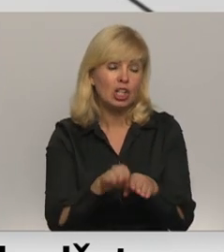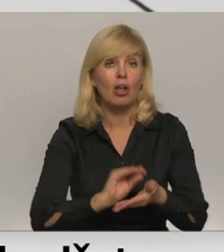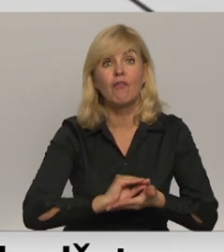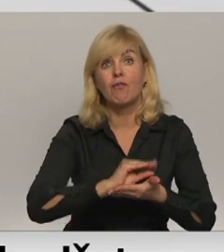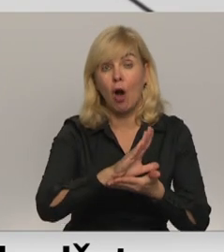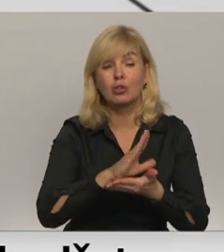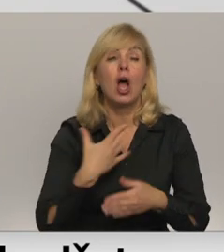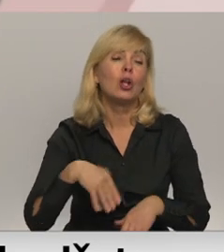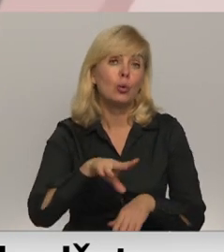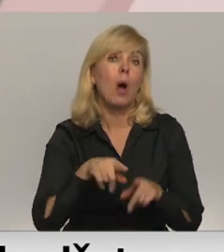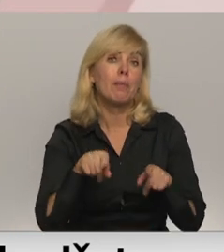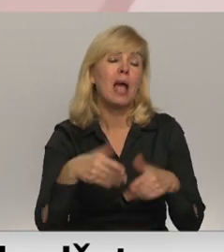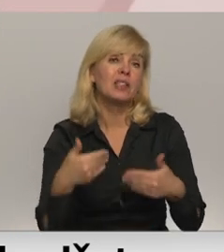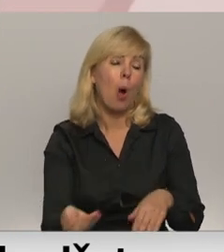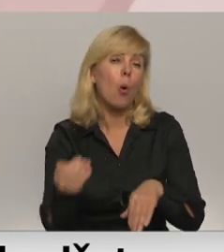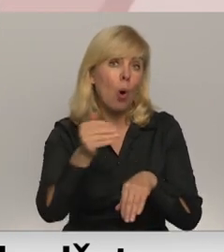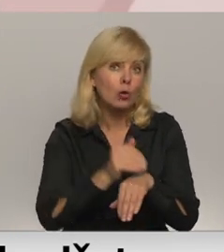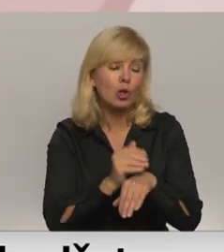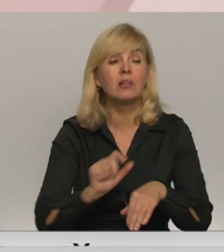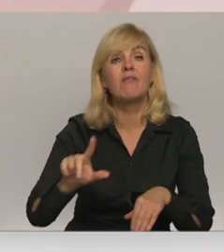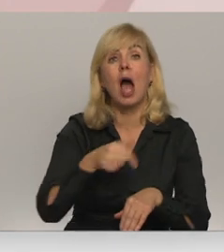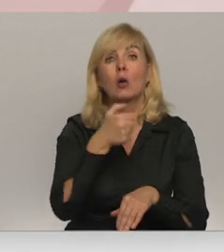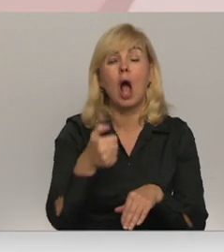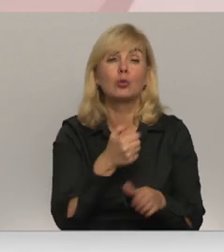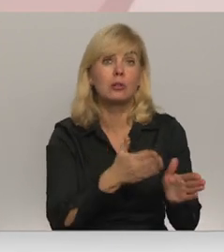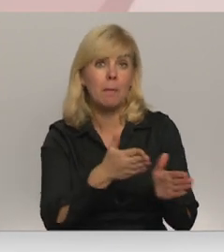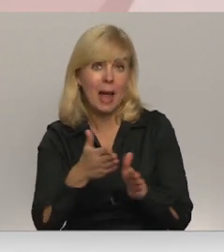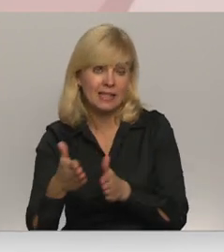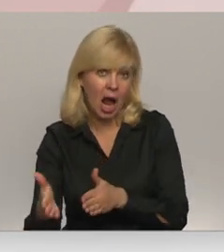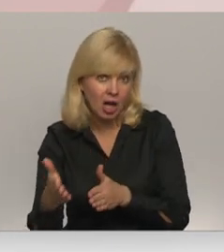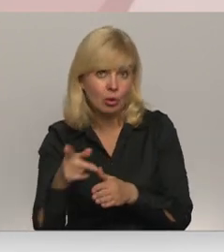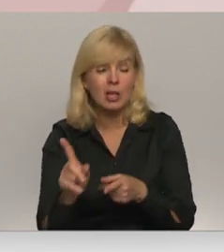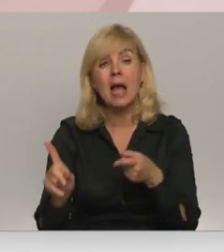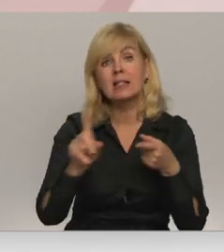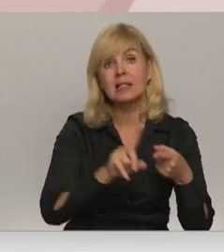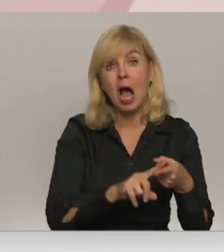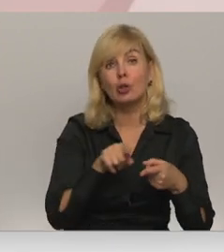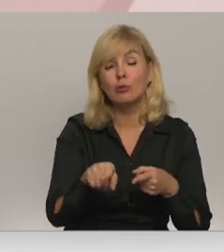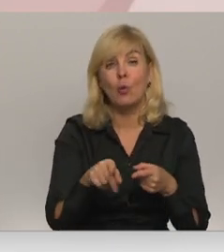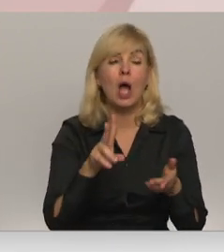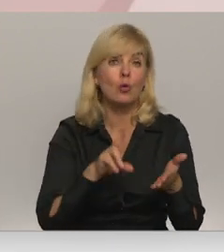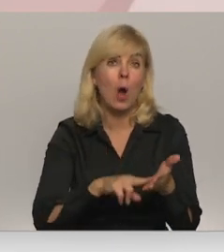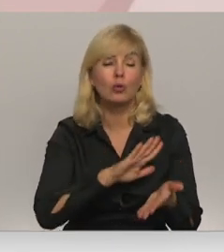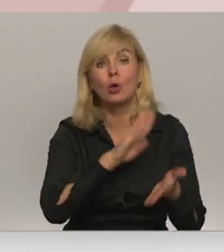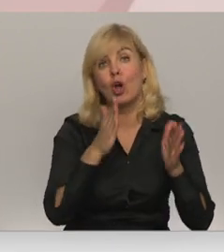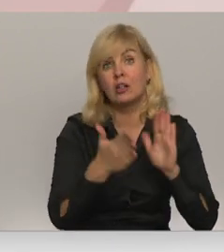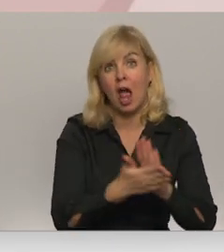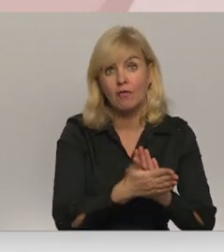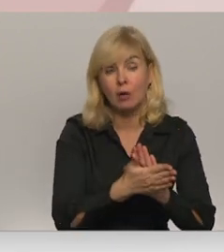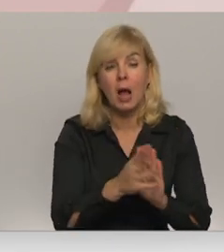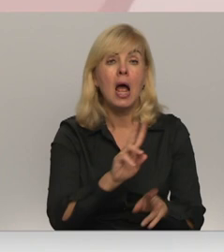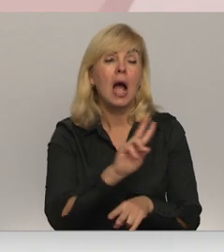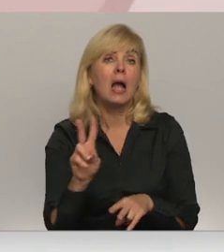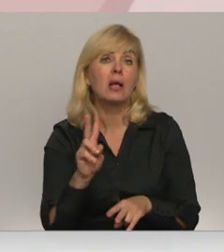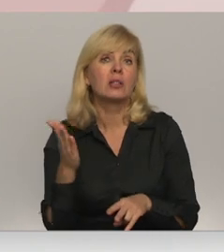To jau mēs konsultējam vairākus gadus pēc kārtas, saistībā šo nodoka reformu, kas